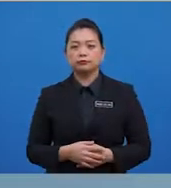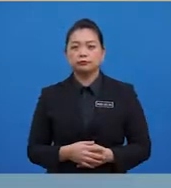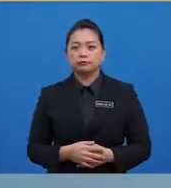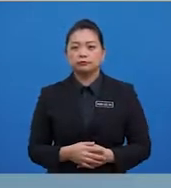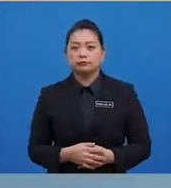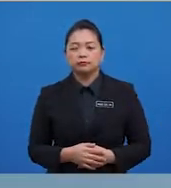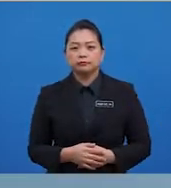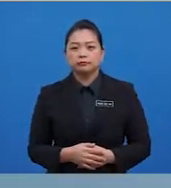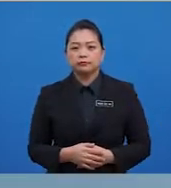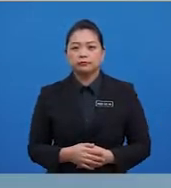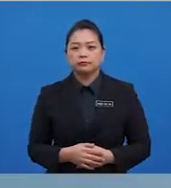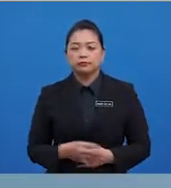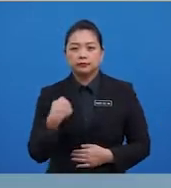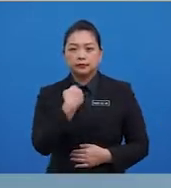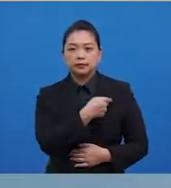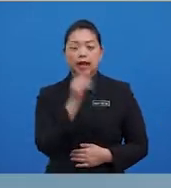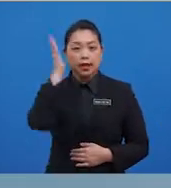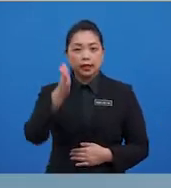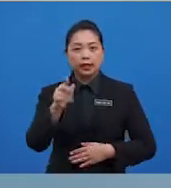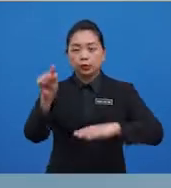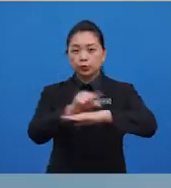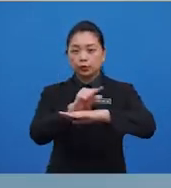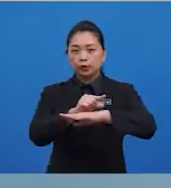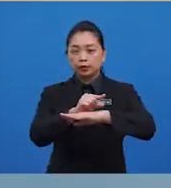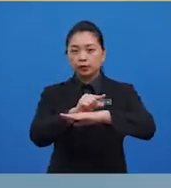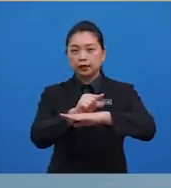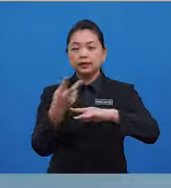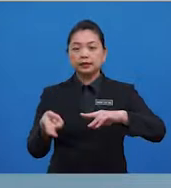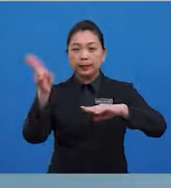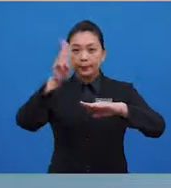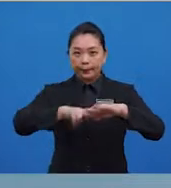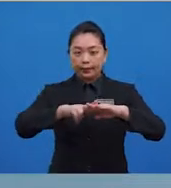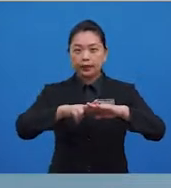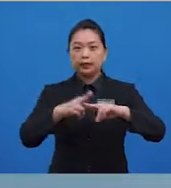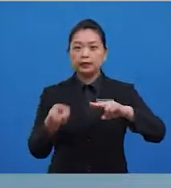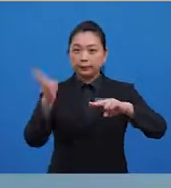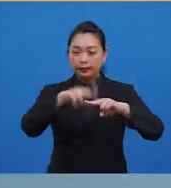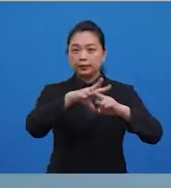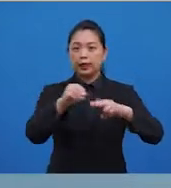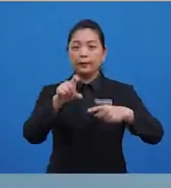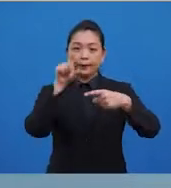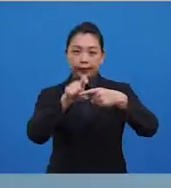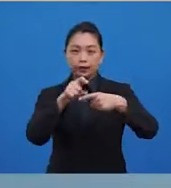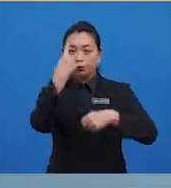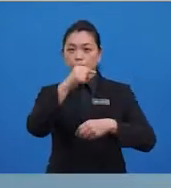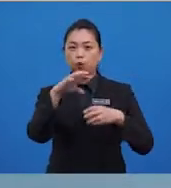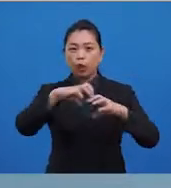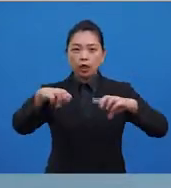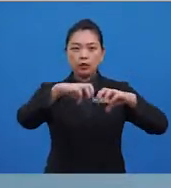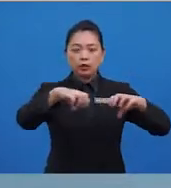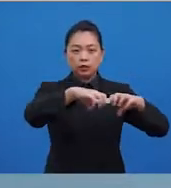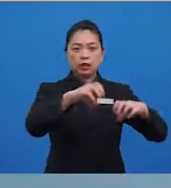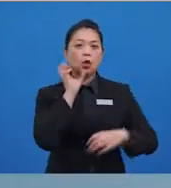arimatik, kita akan menggunakan operasi tambah dan bahagi untuk mengagihkan orin